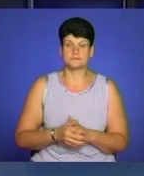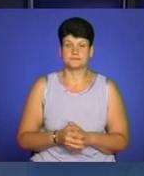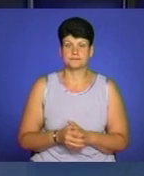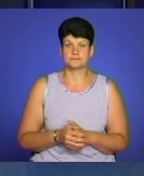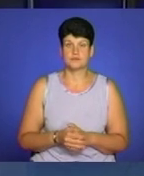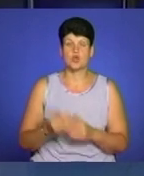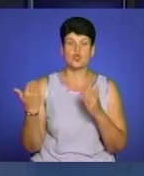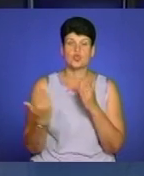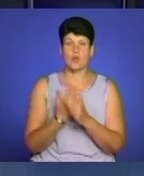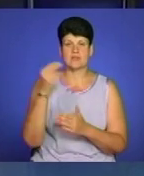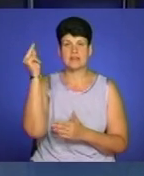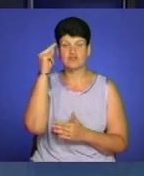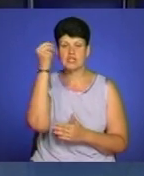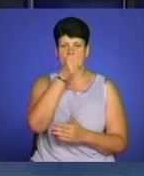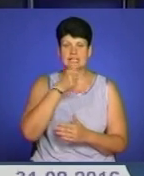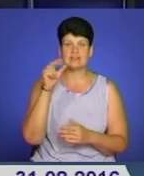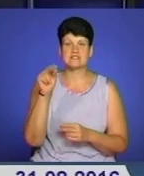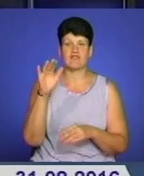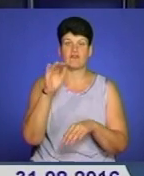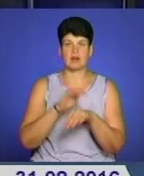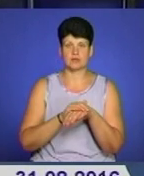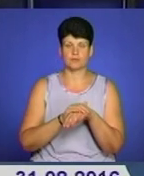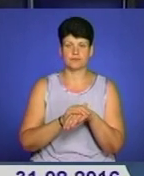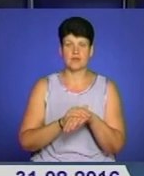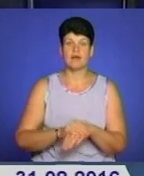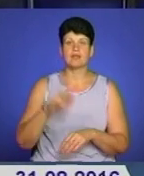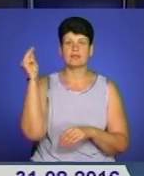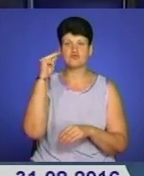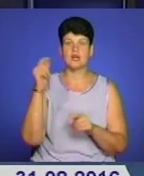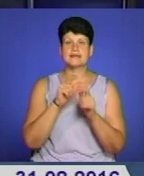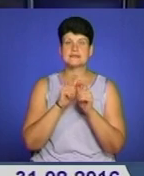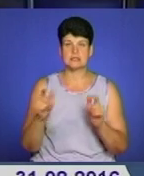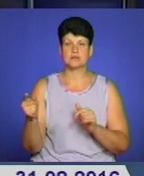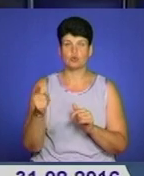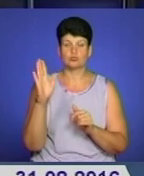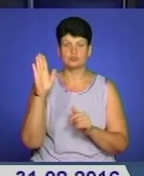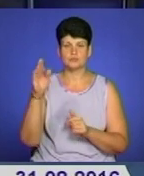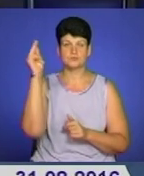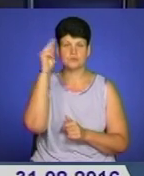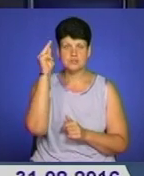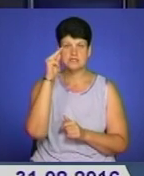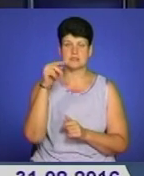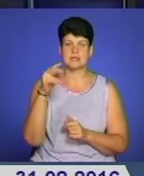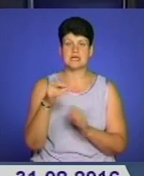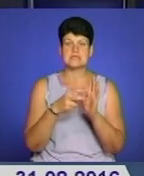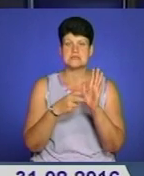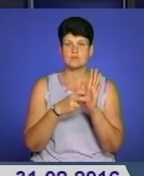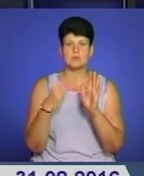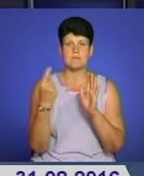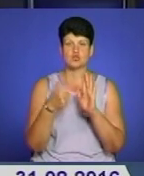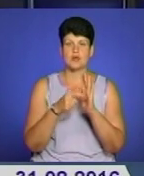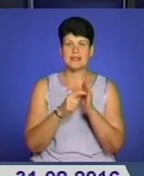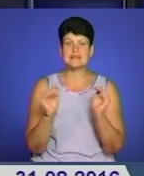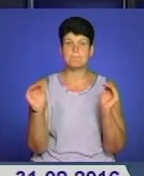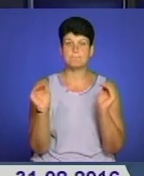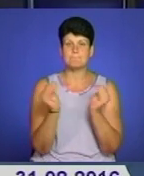Новий навчальний рік у цифрах і фактах. У навчальних закладах Тернопільщини цьогоріч навчатиметься на 700 першокласників менше, ніж